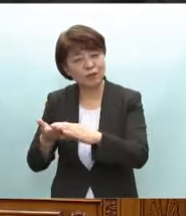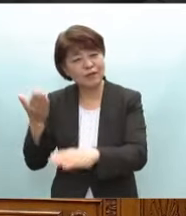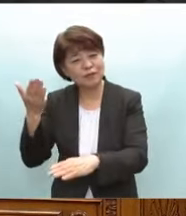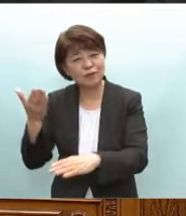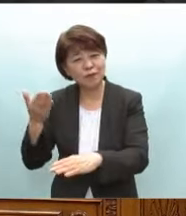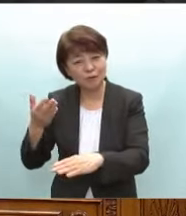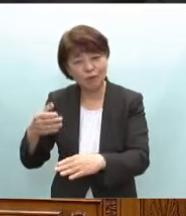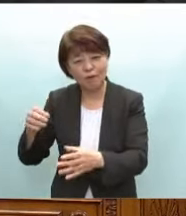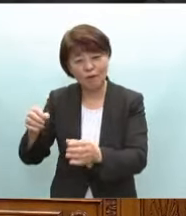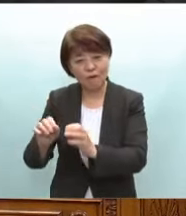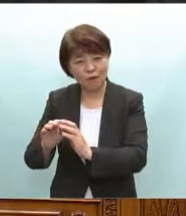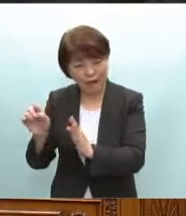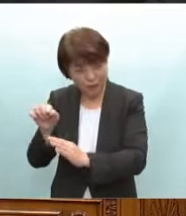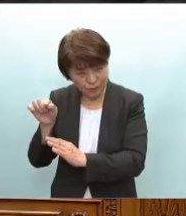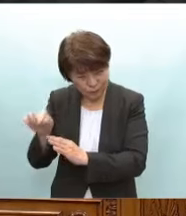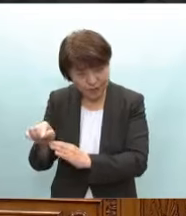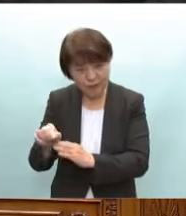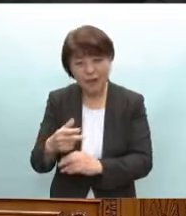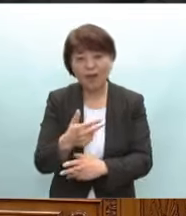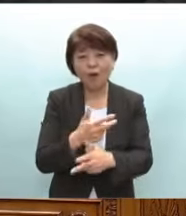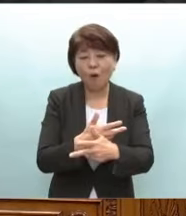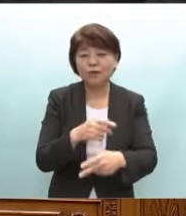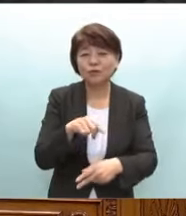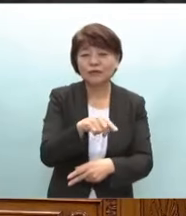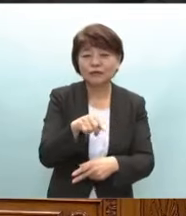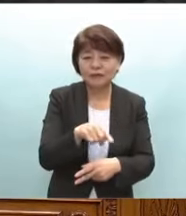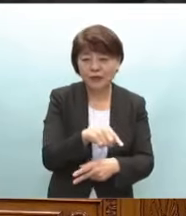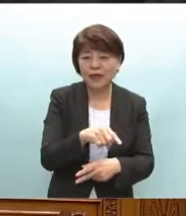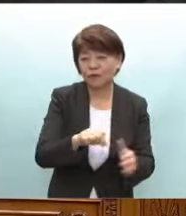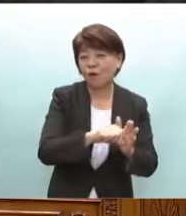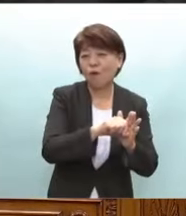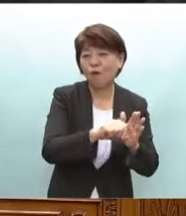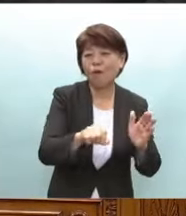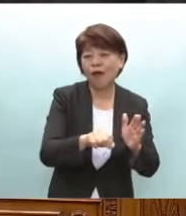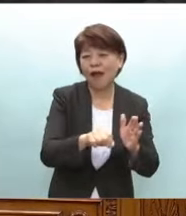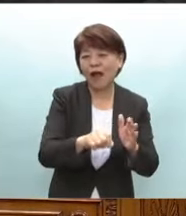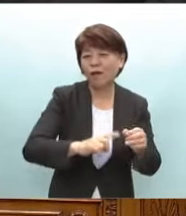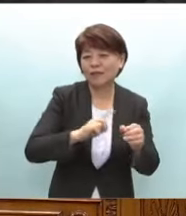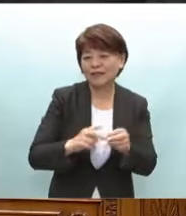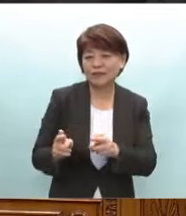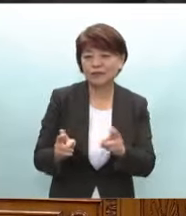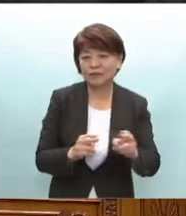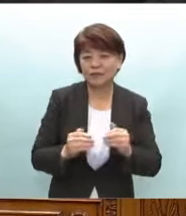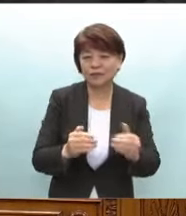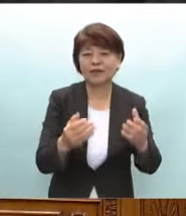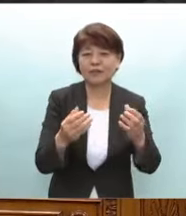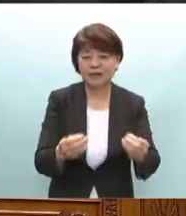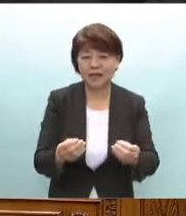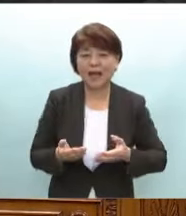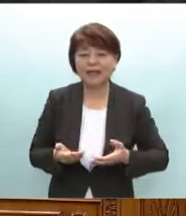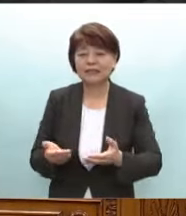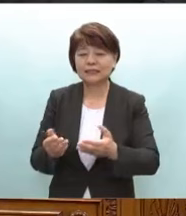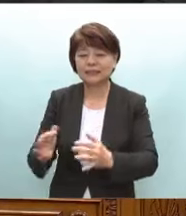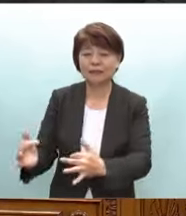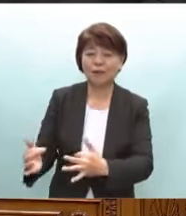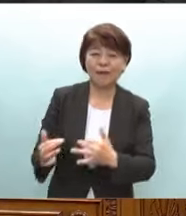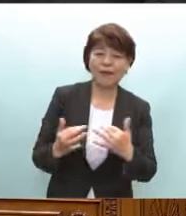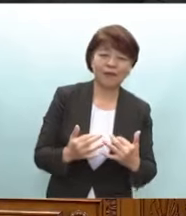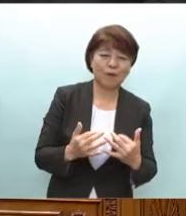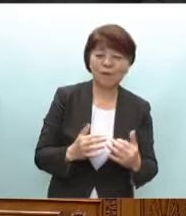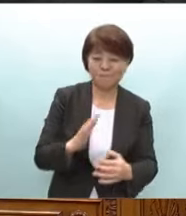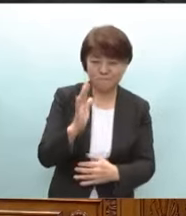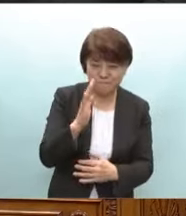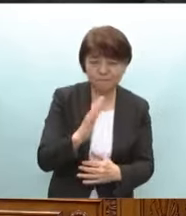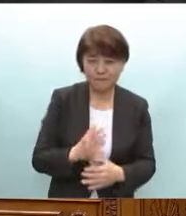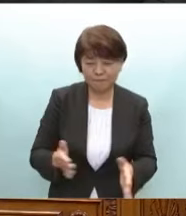に続いて北陸における第二の開業効果を目指して準備を進めてまいりました地震による影響を乗り越えむしろ一体